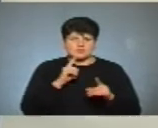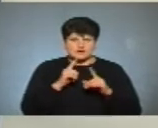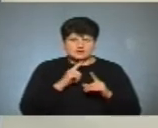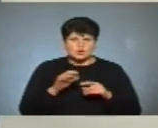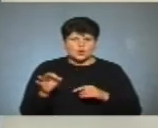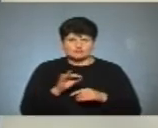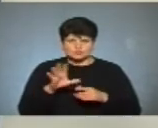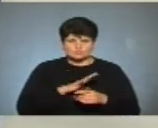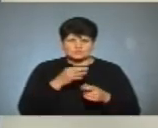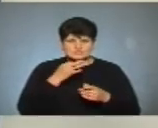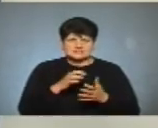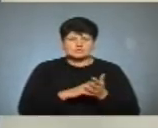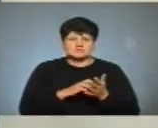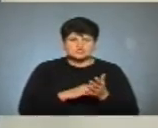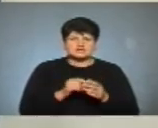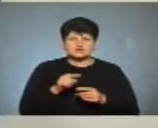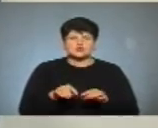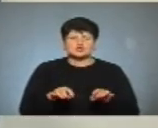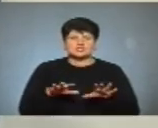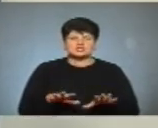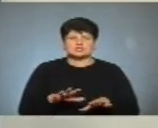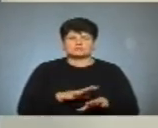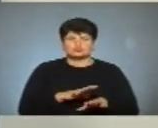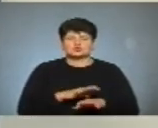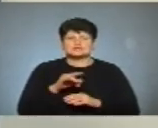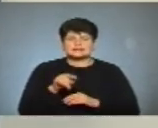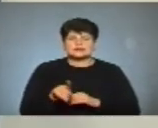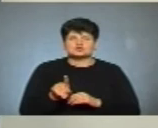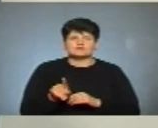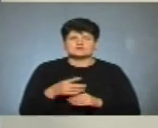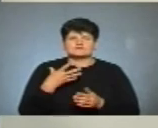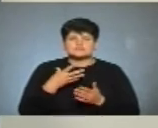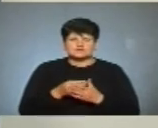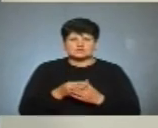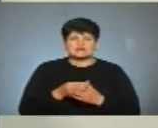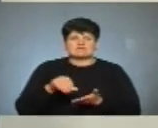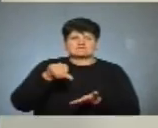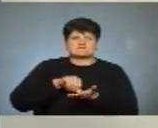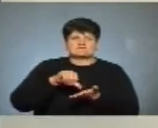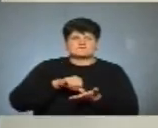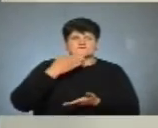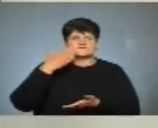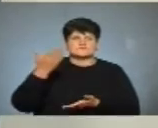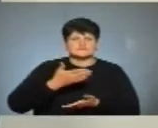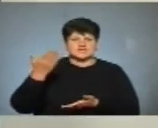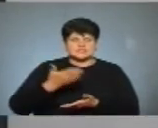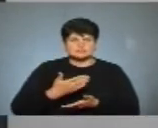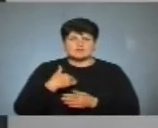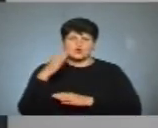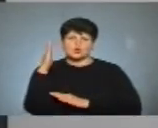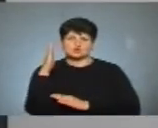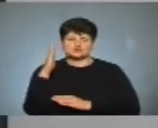Офіційно було озвучено, що причинами для такого рішення стало те, що ви у своїх публічних виступах та під час голосування